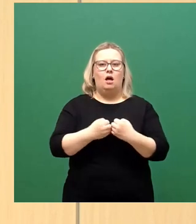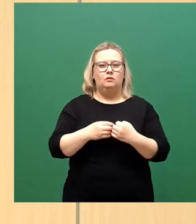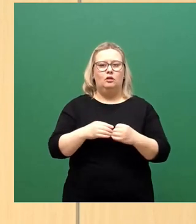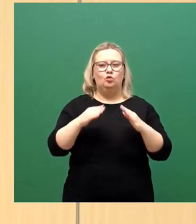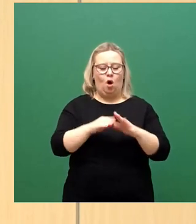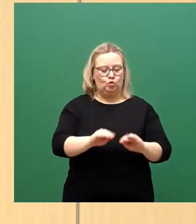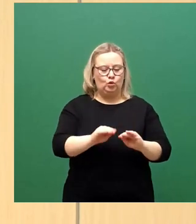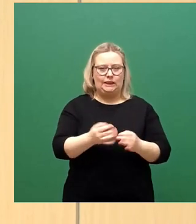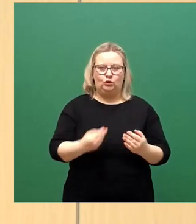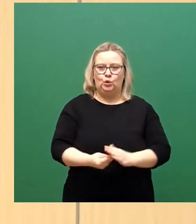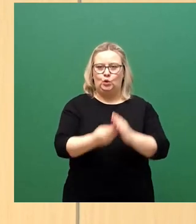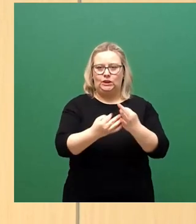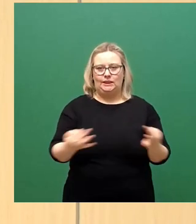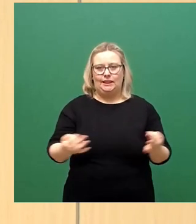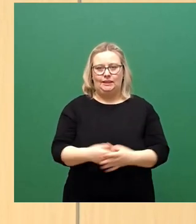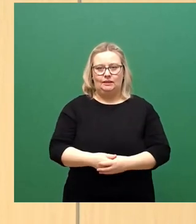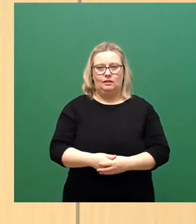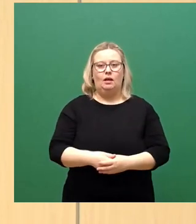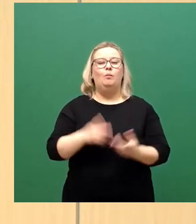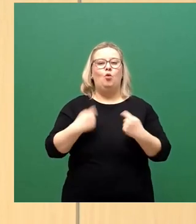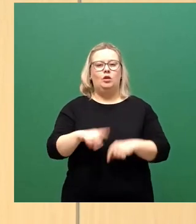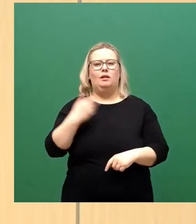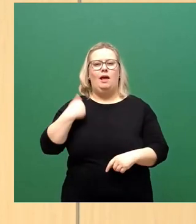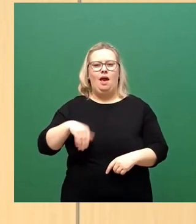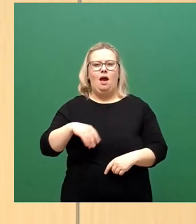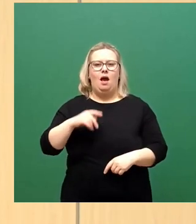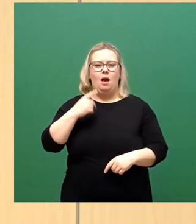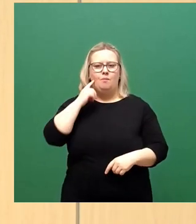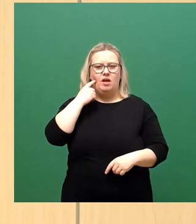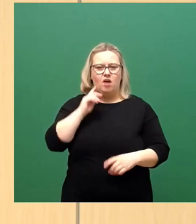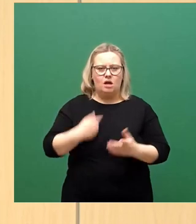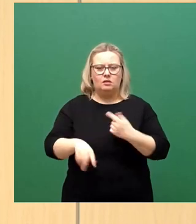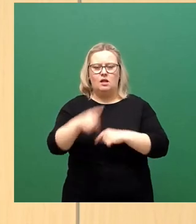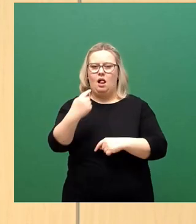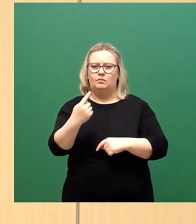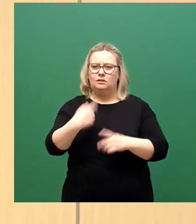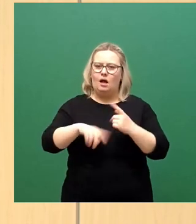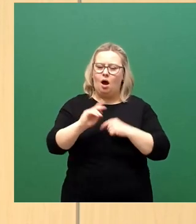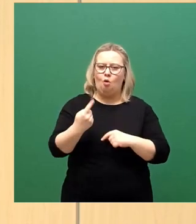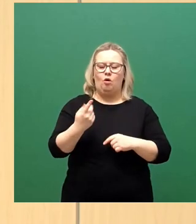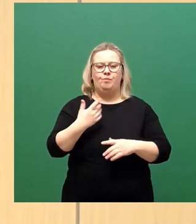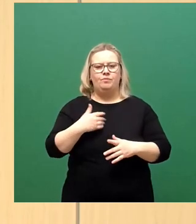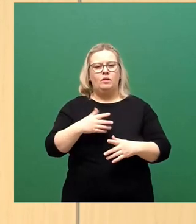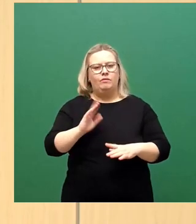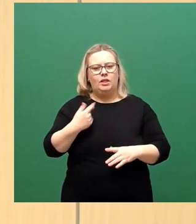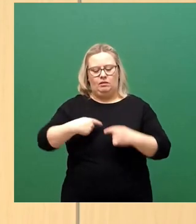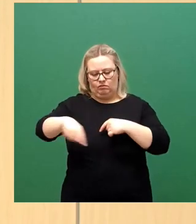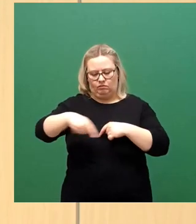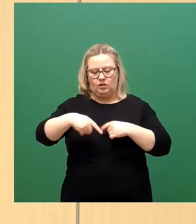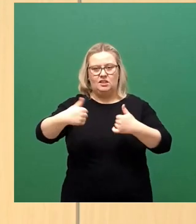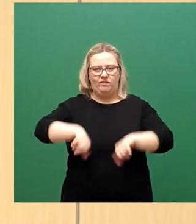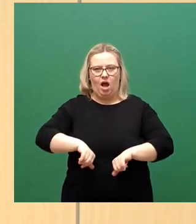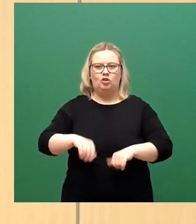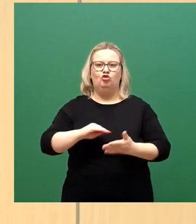unterstützt. Der Herr Piwarz übt damit bewusst und absichtsvoll einen mittelbaren Zwang zur Schulpräsenzpflicht